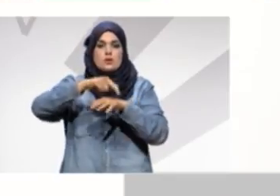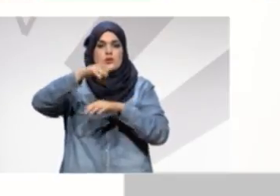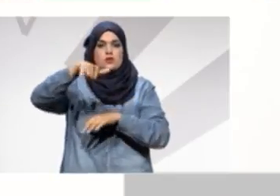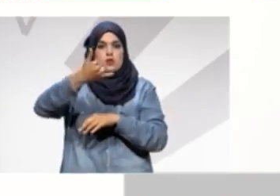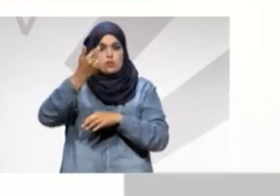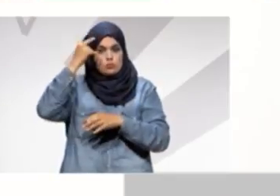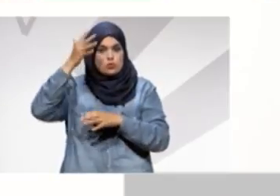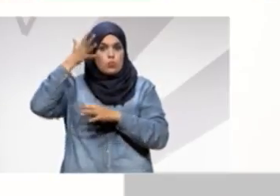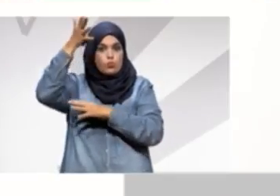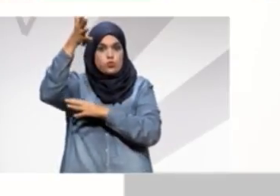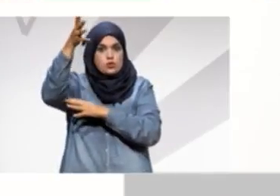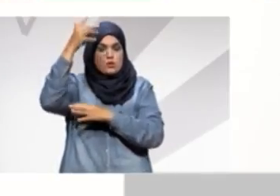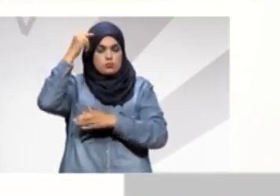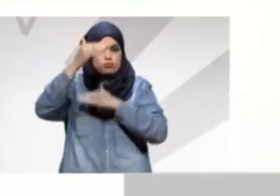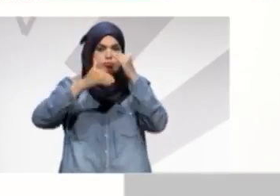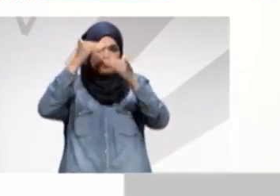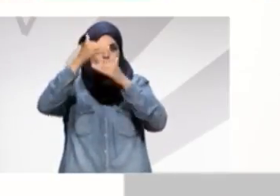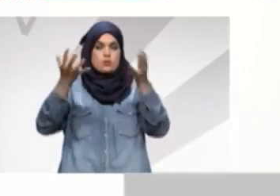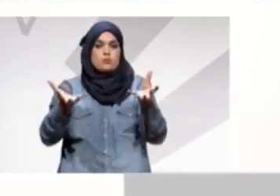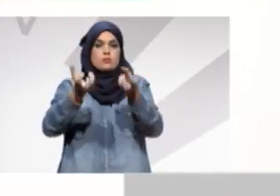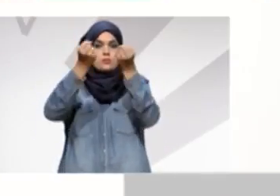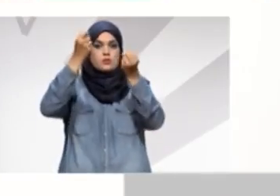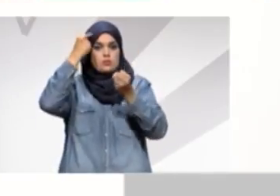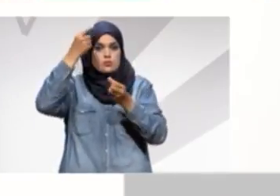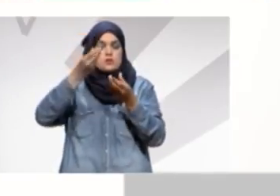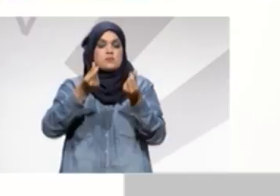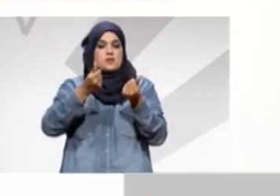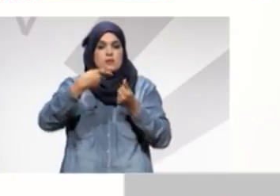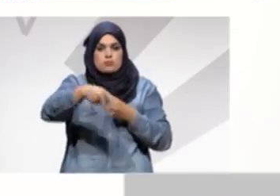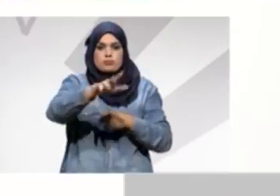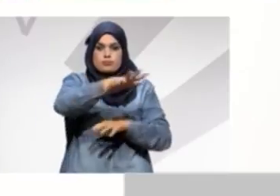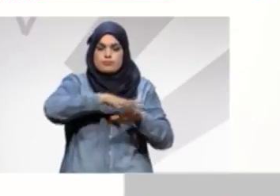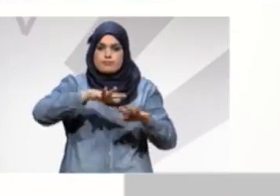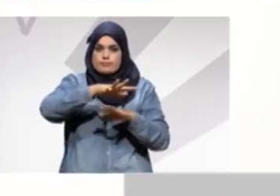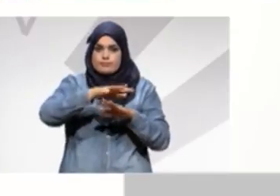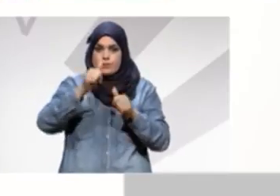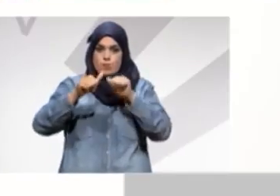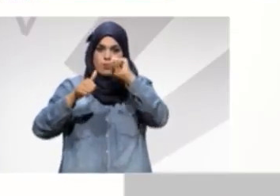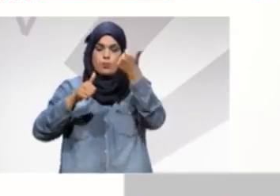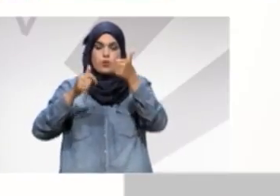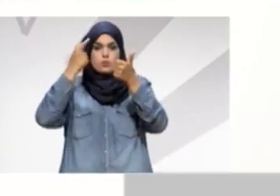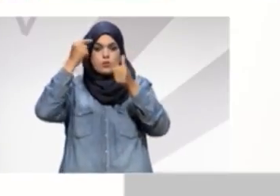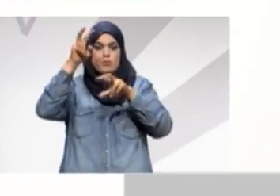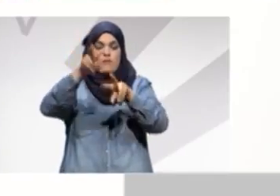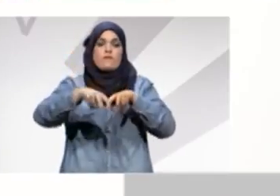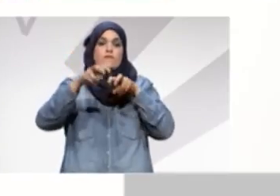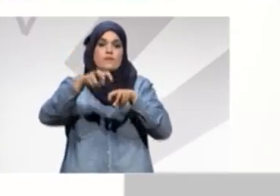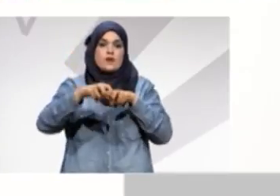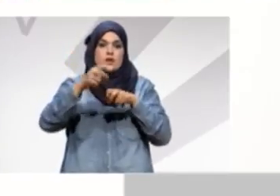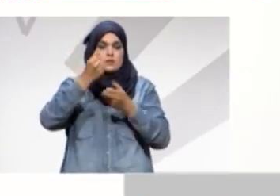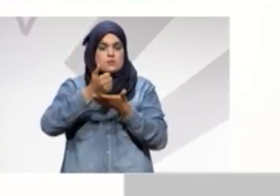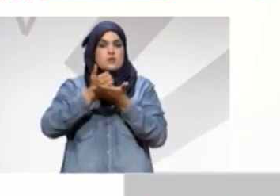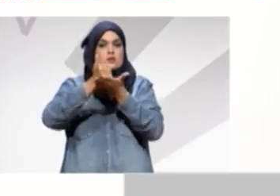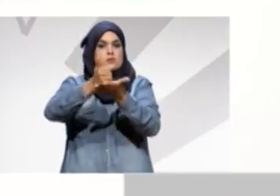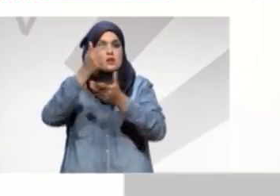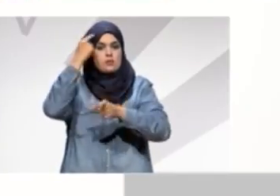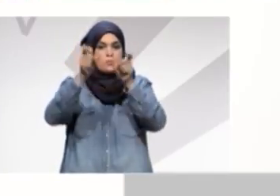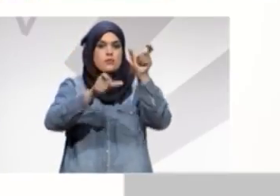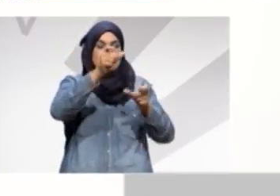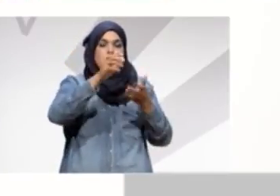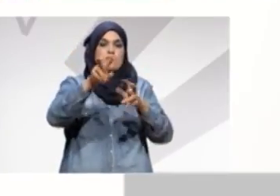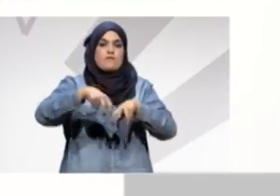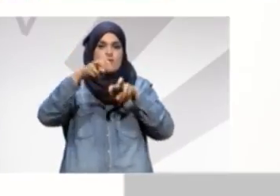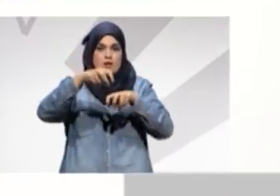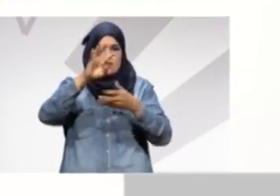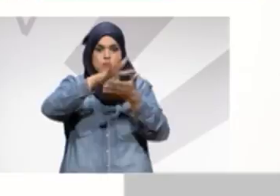لإيجاد منوال تنموي وراعي خصوصيات المنطقة وذلك من خلال أولا المجال الفلاحي وساعد الفلاحين على جدول